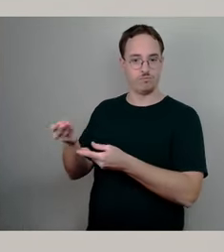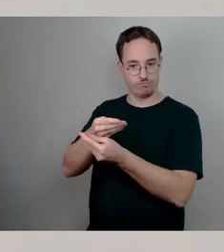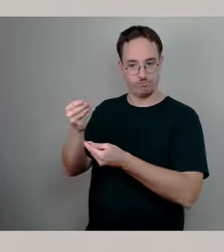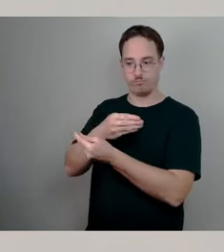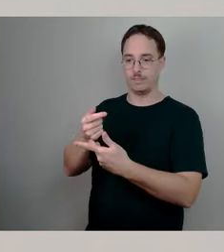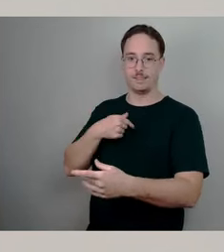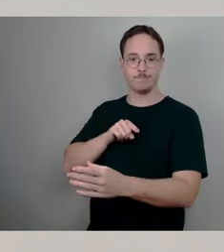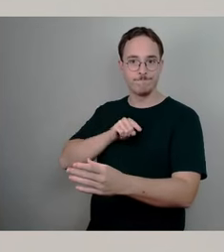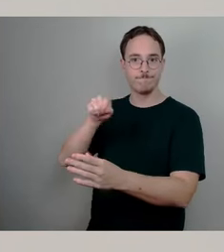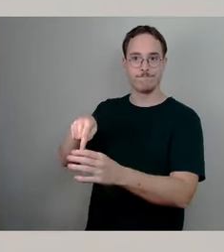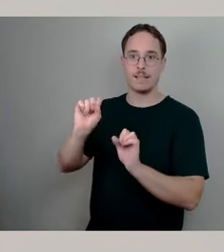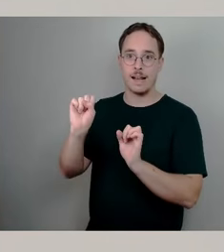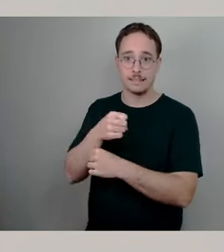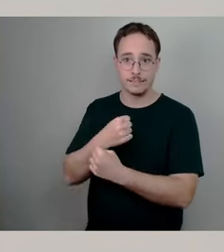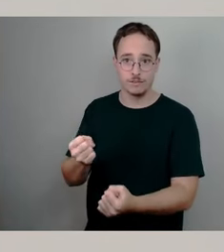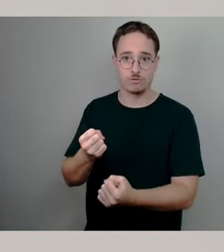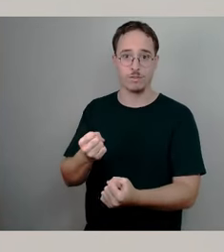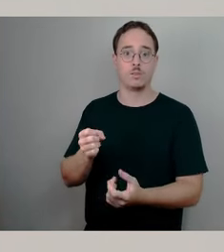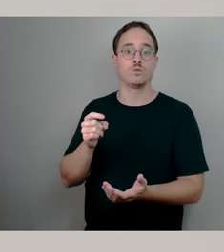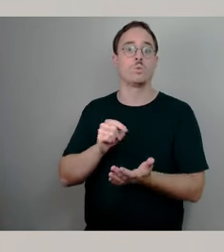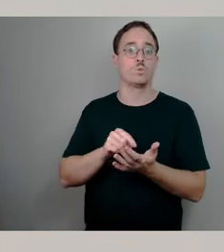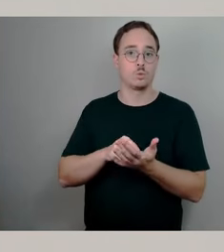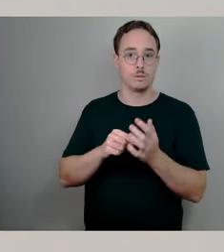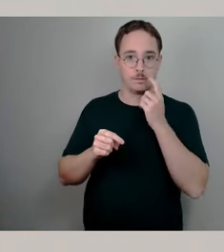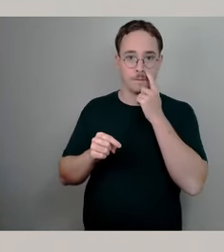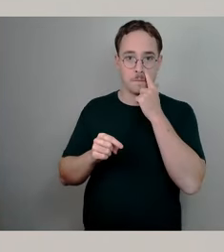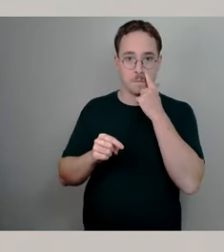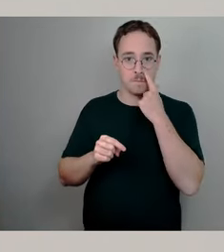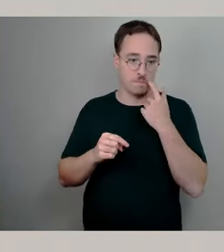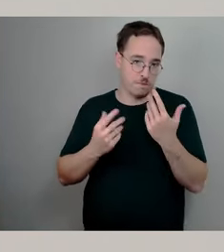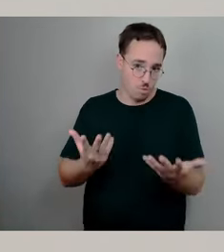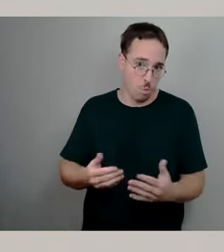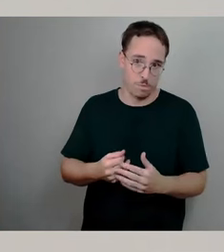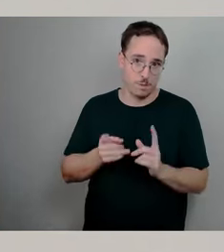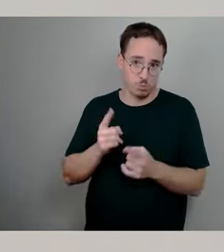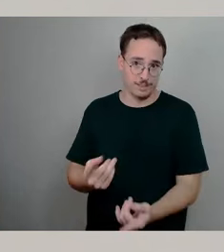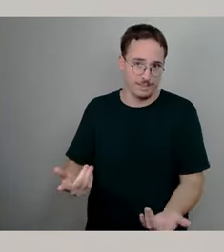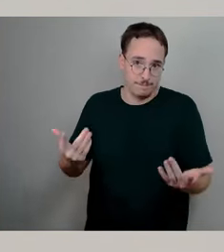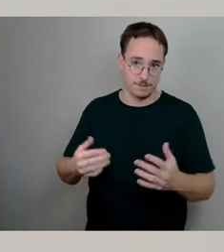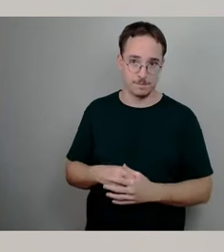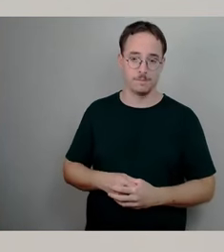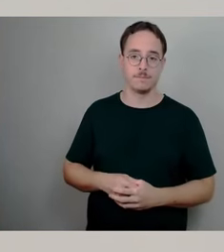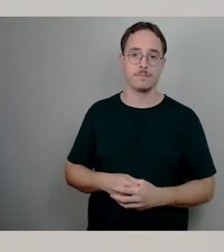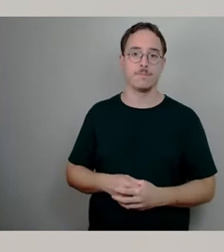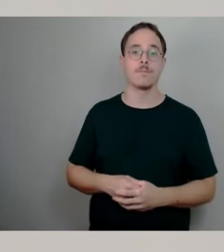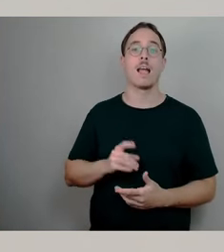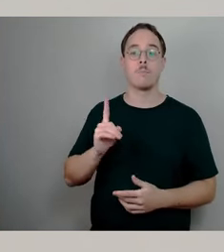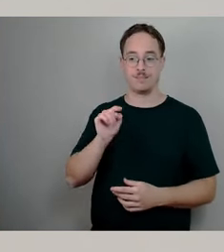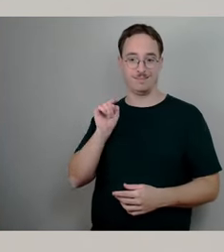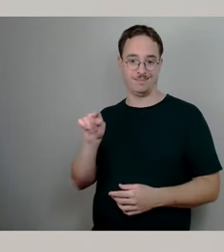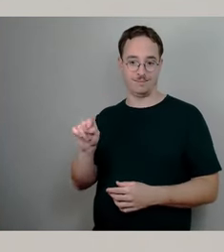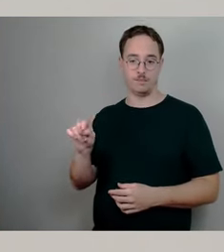zugesagt, dass ich am 5. November meinen Besuch in einem der Lieblingsgremien dann auch nachhole.